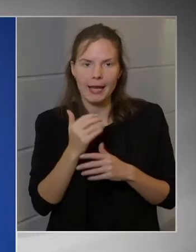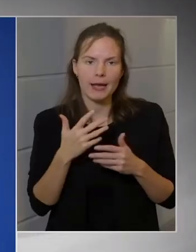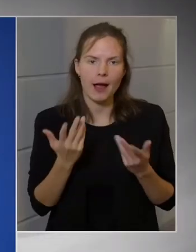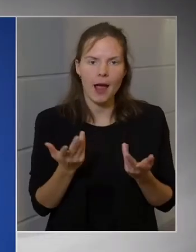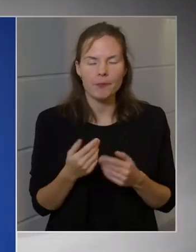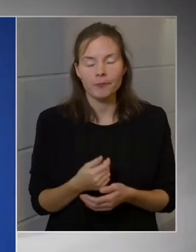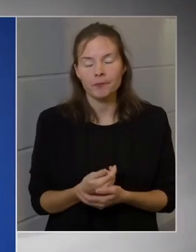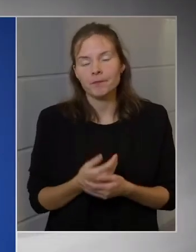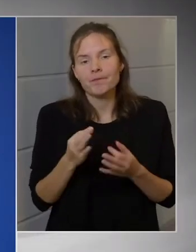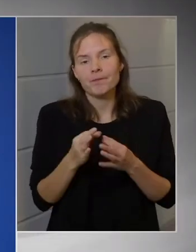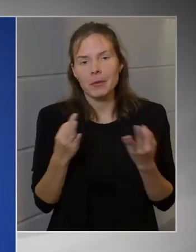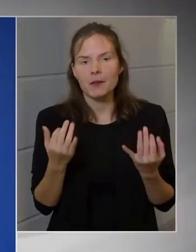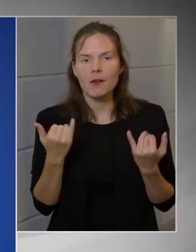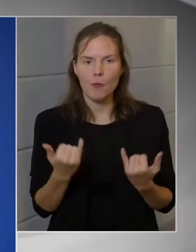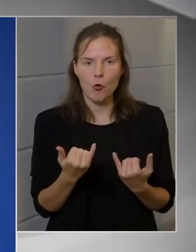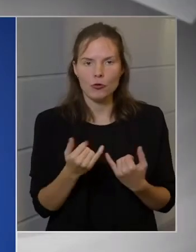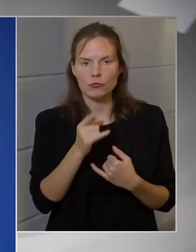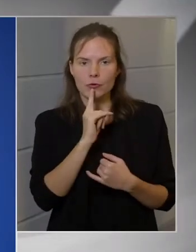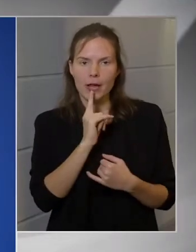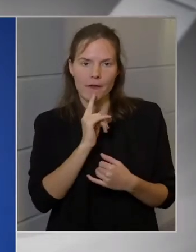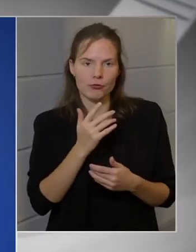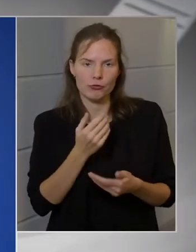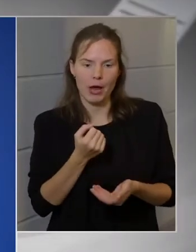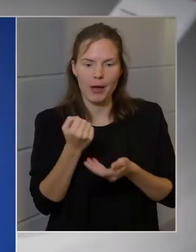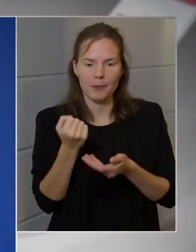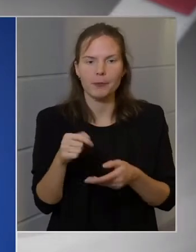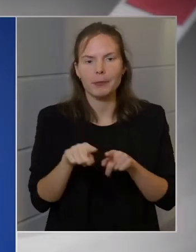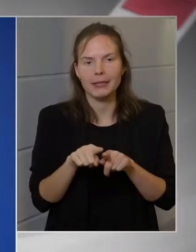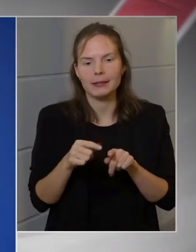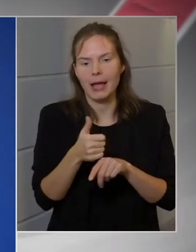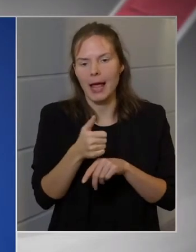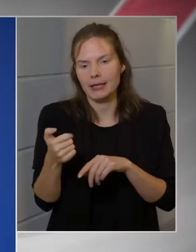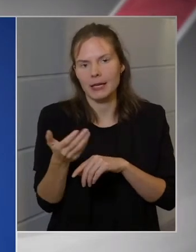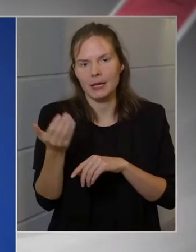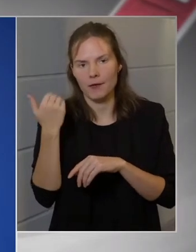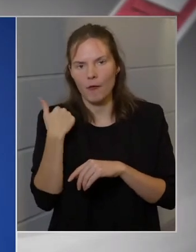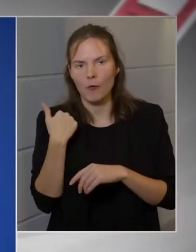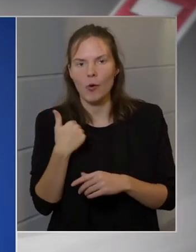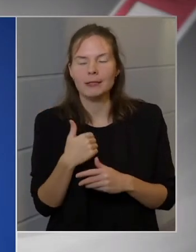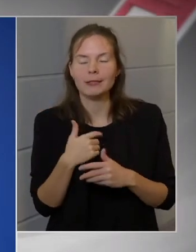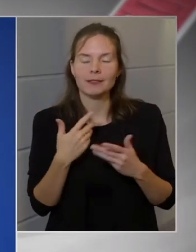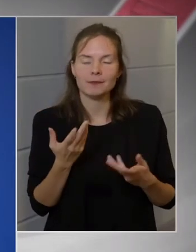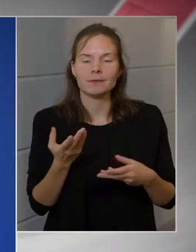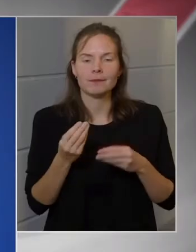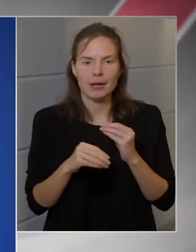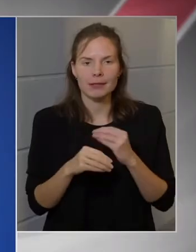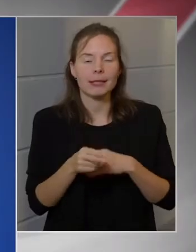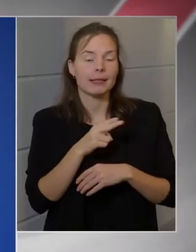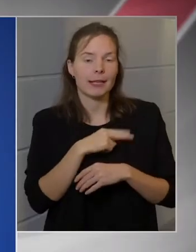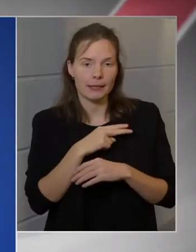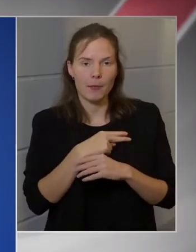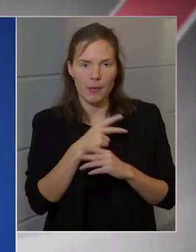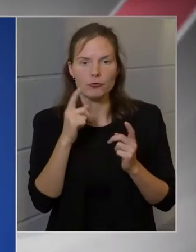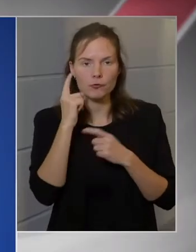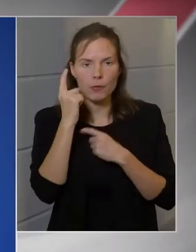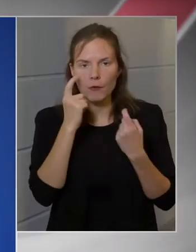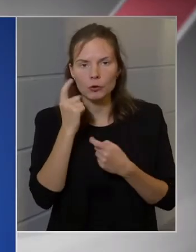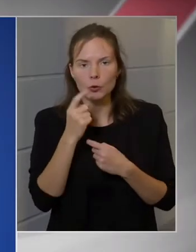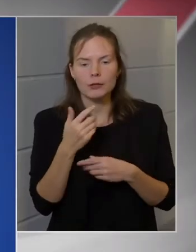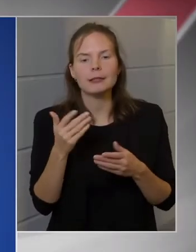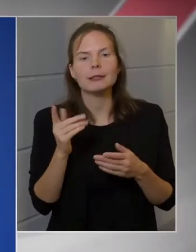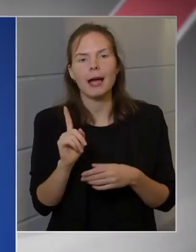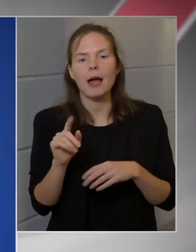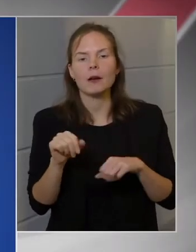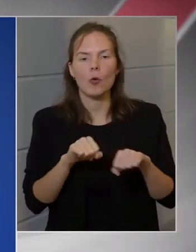kevesebbre elég ma 6 millió forint az építőiparban, mint egy évvel ezelőtt volt. Ezért ezt érdemes megfontolni, de ilyen